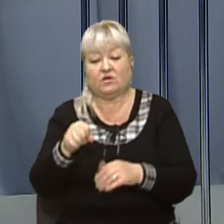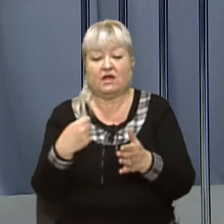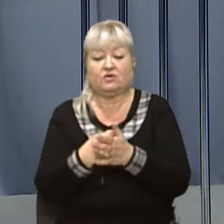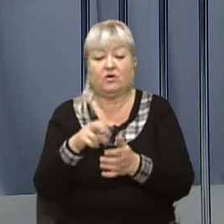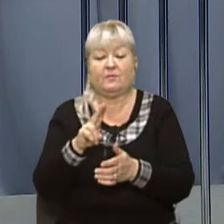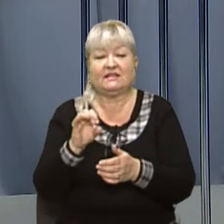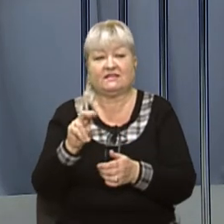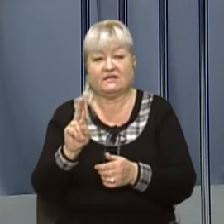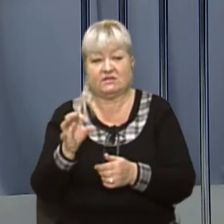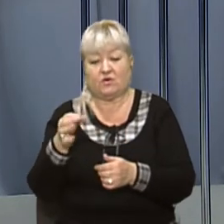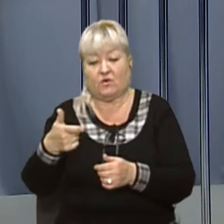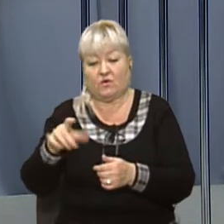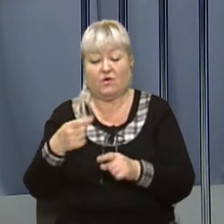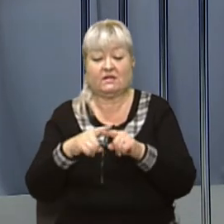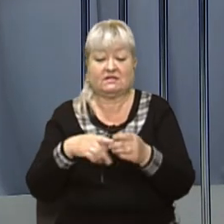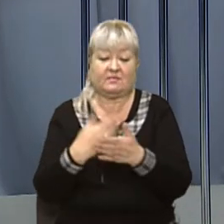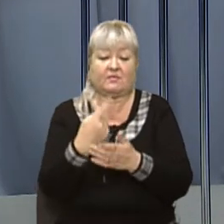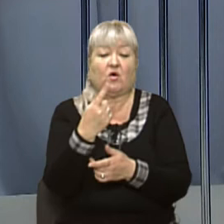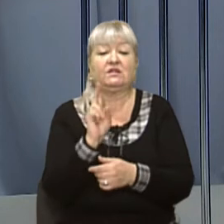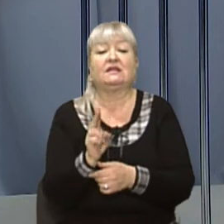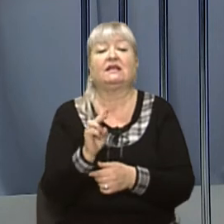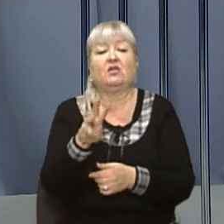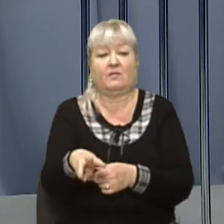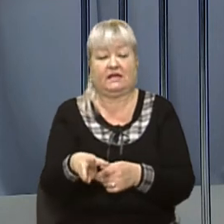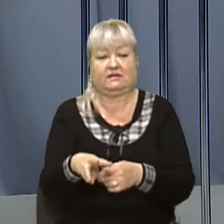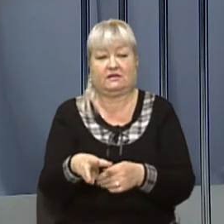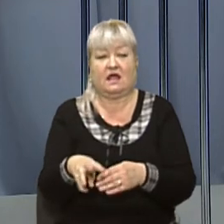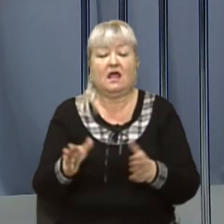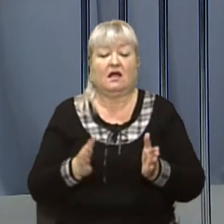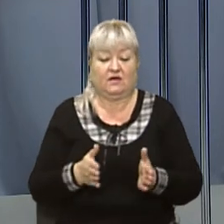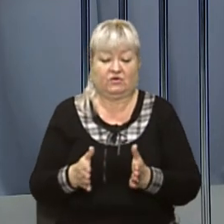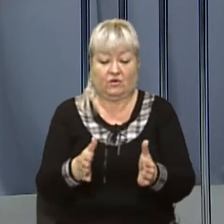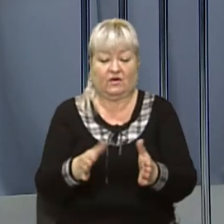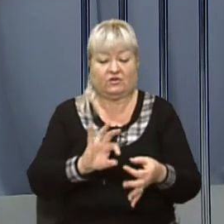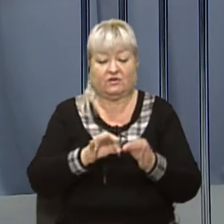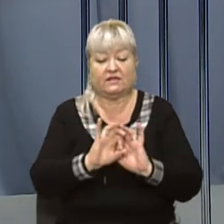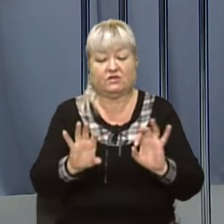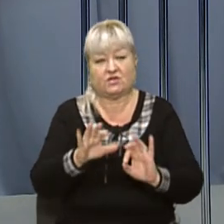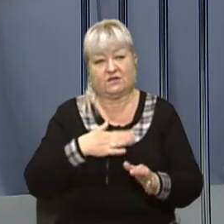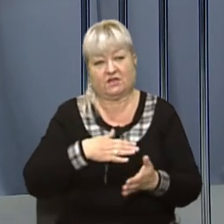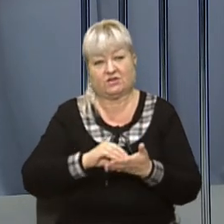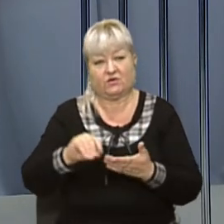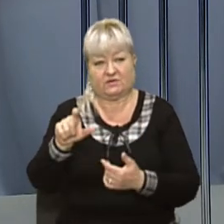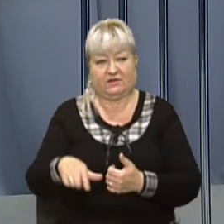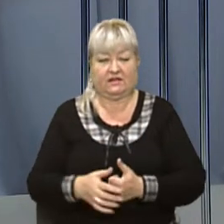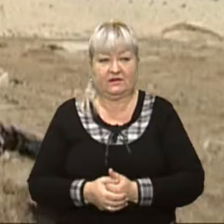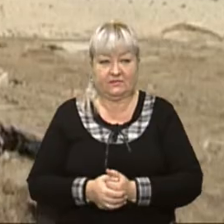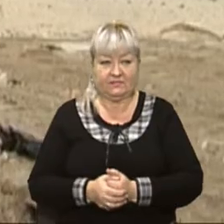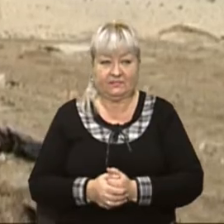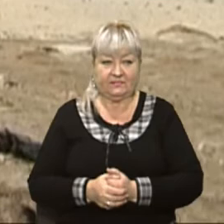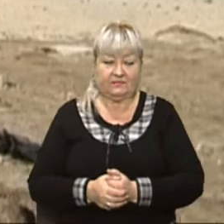'ясецького. Це близько одного кілометра дороги. Докладніше розповість наша кореспондентка Лілія Гончарук. Телі у сюжеті.